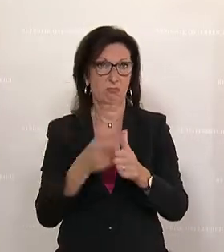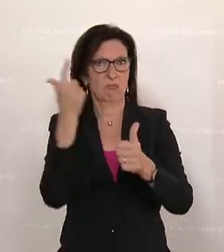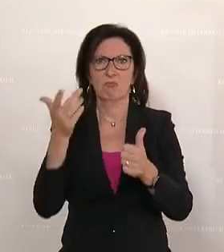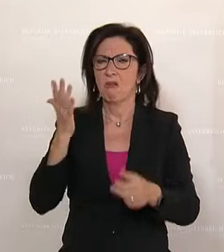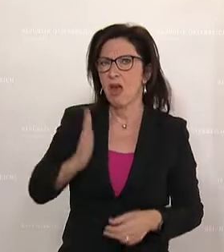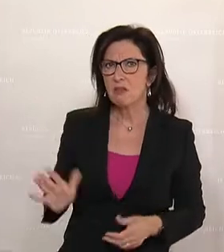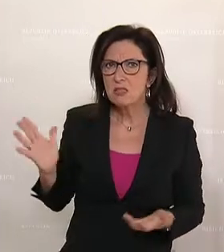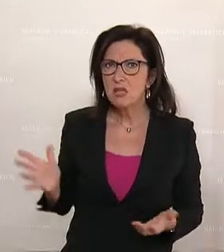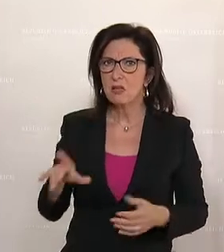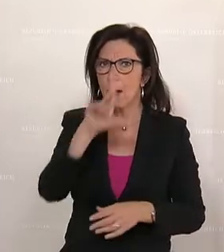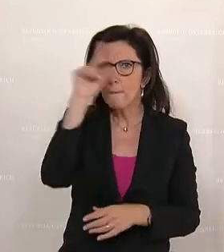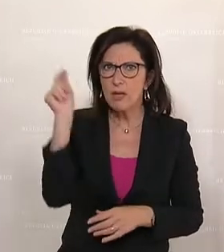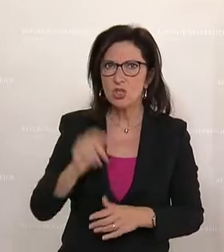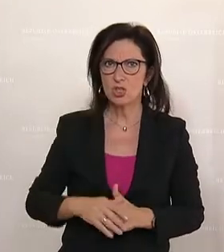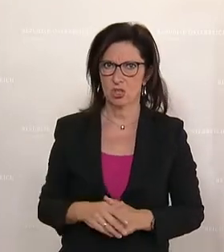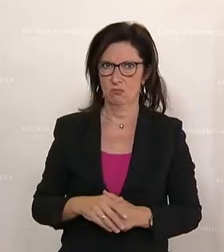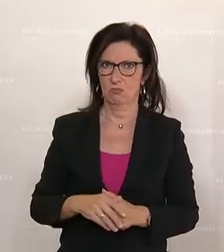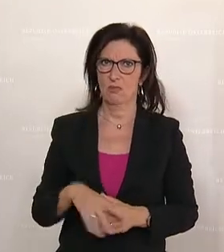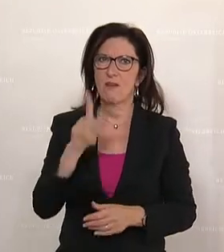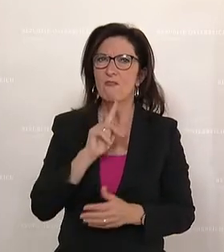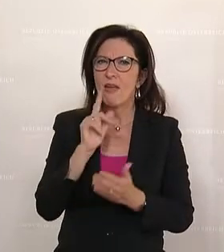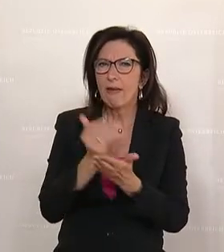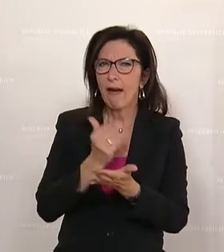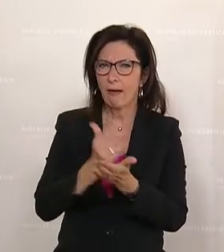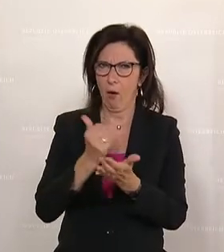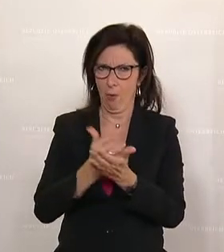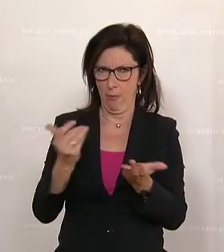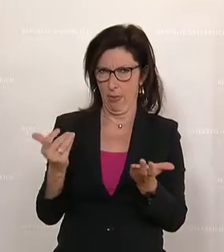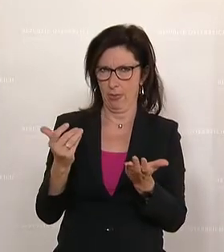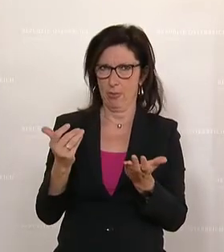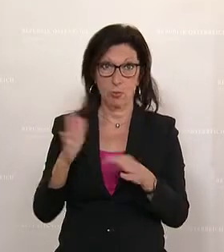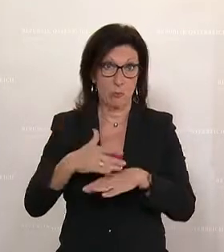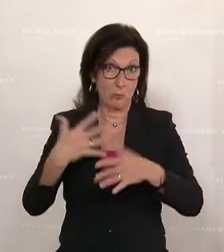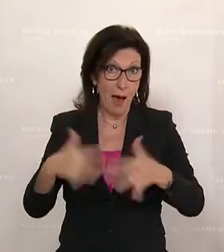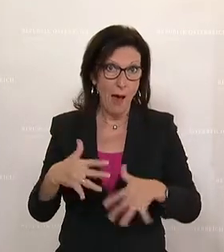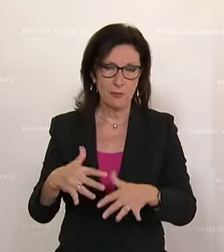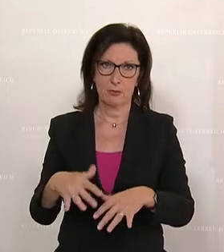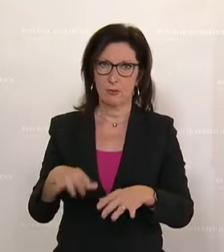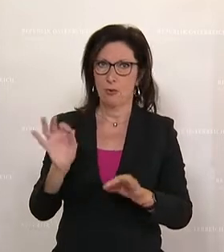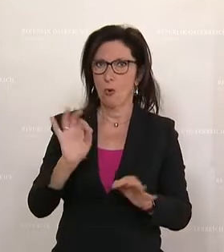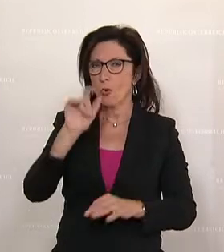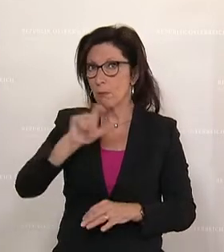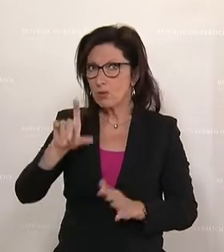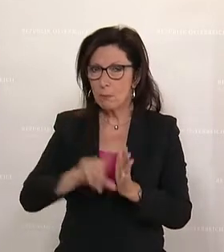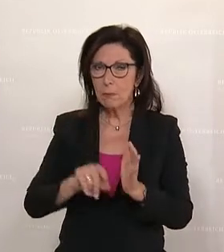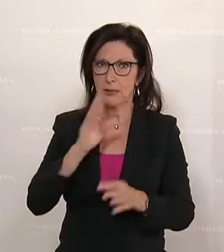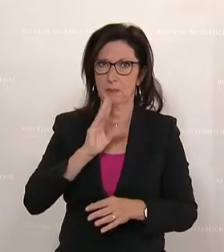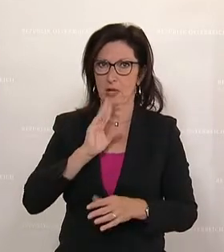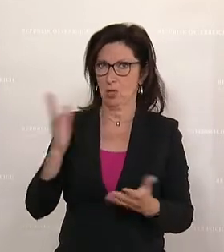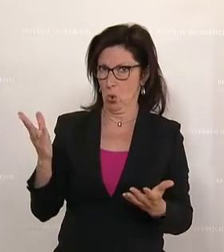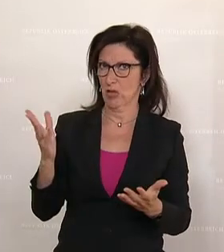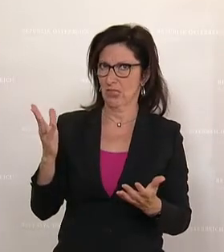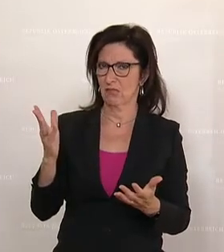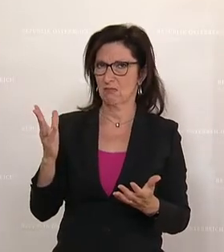Menschen, die von geringen Einkommen betroffen sind, wie es Arbeitslose, Mindestpensionistinnen etc. und Pensionisten sind,